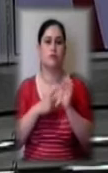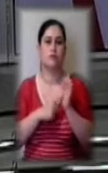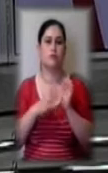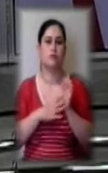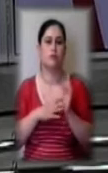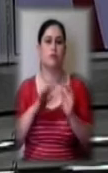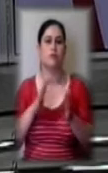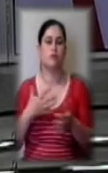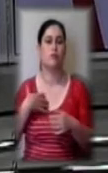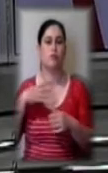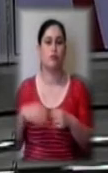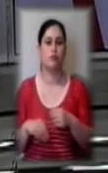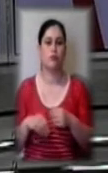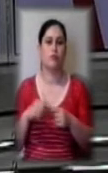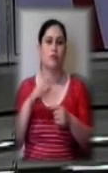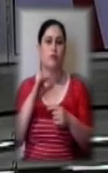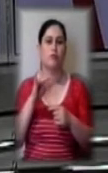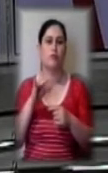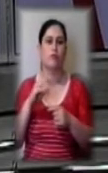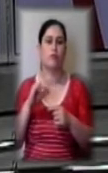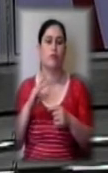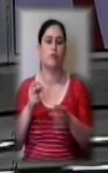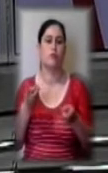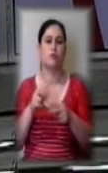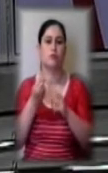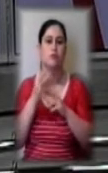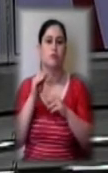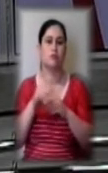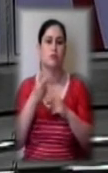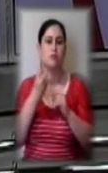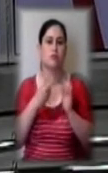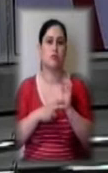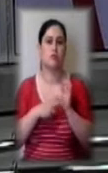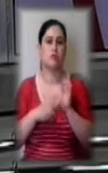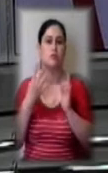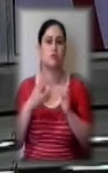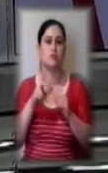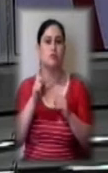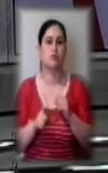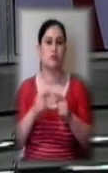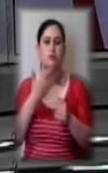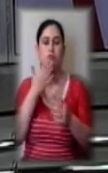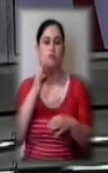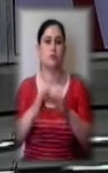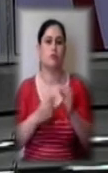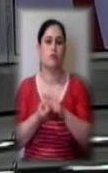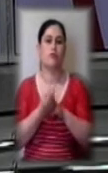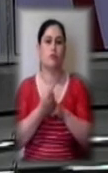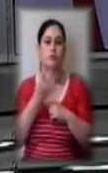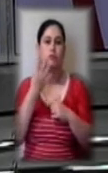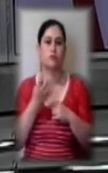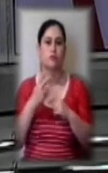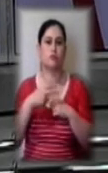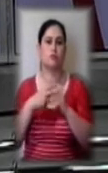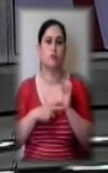летальні. Інфікованими лишаються 13 274 особи. За останню добу виявили 477